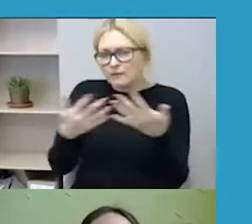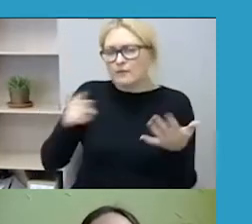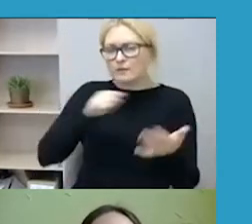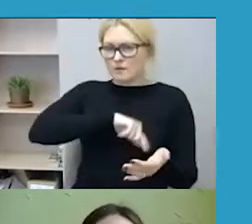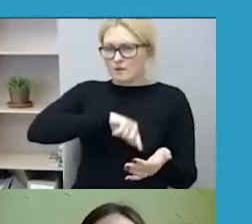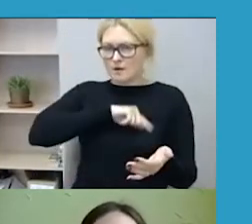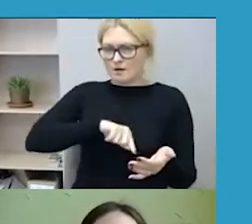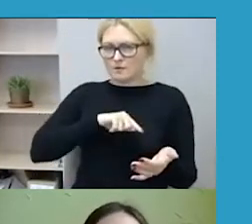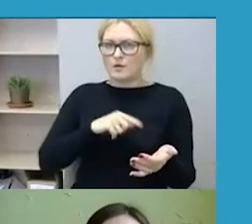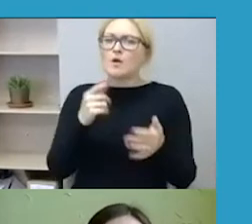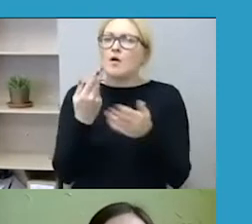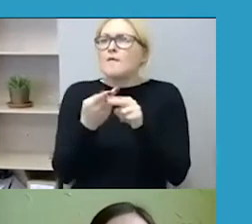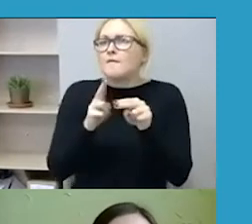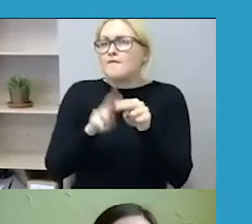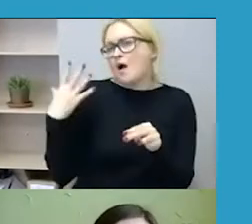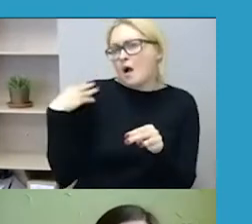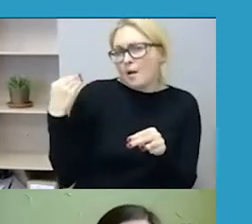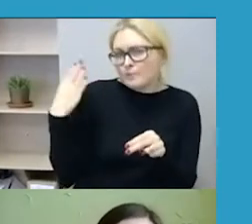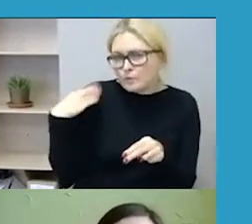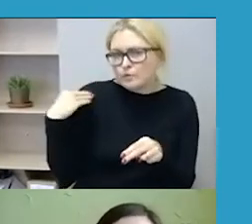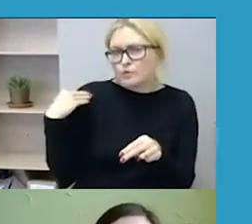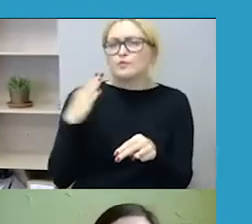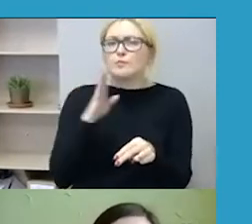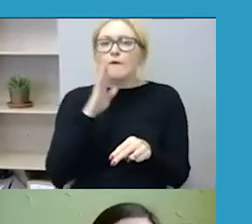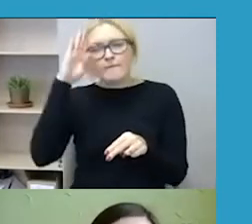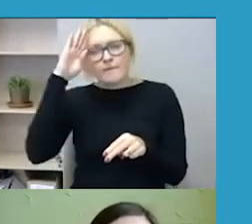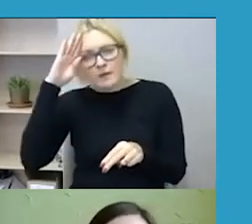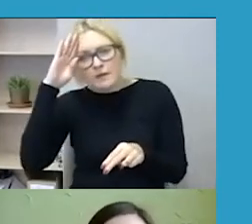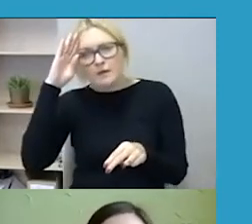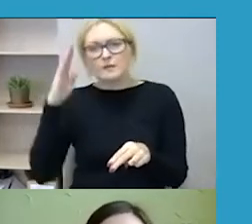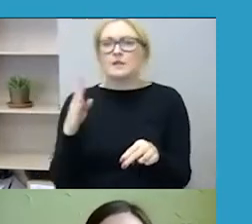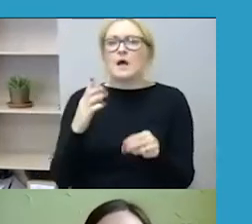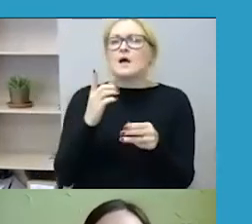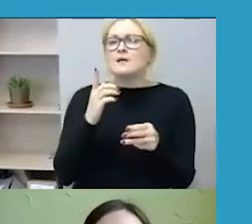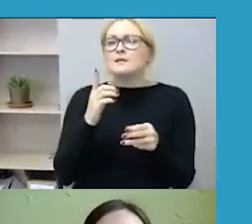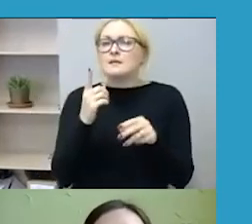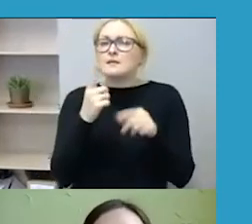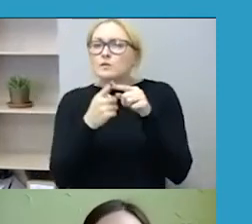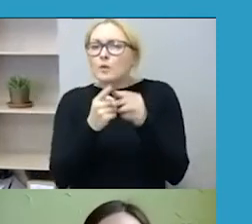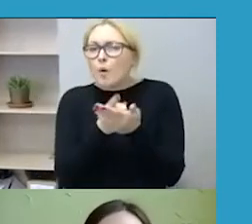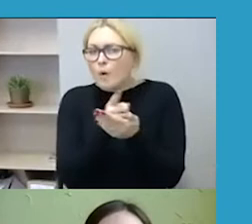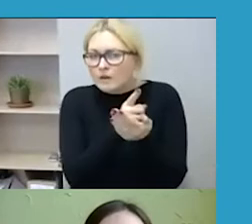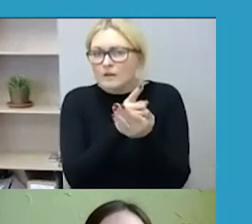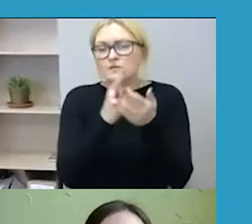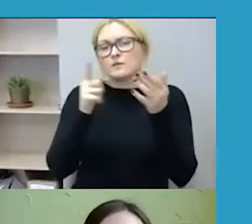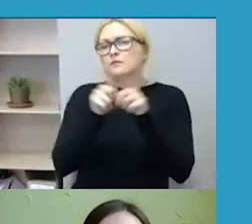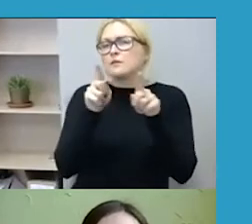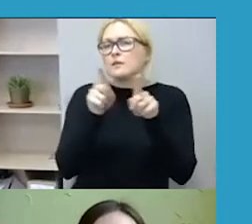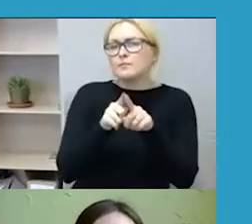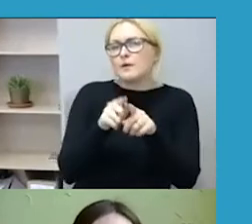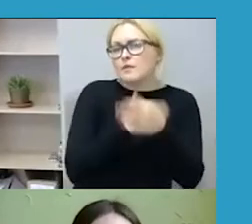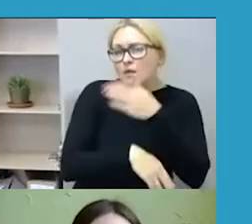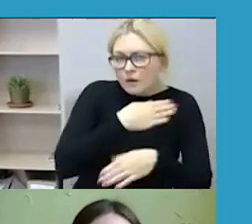amžius, lytis, seksualinio orientaciją, negale, rasė, tautybę ir taip toliau. Tai